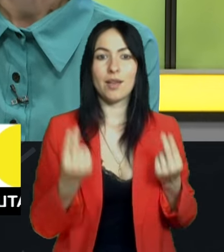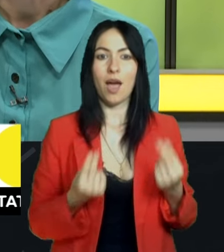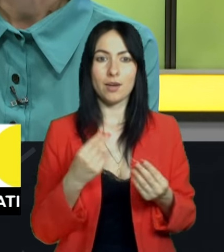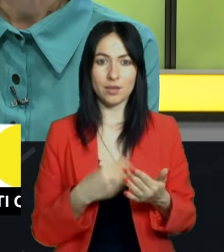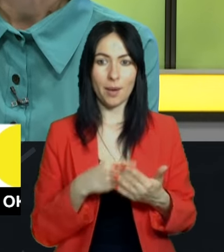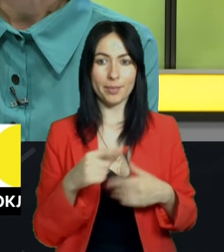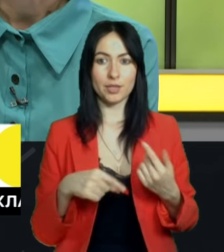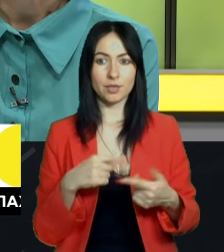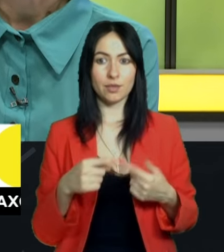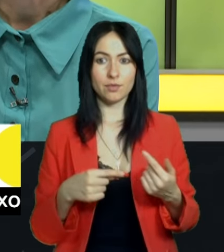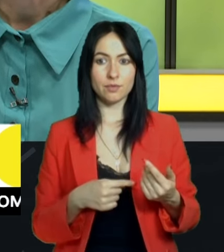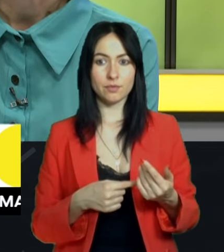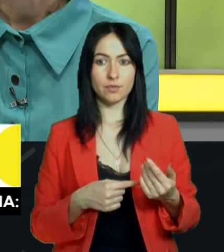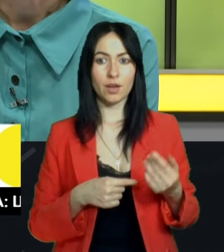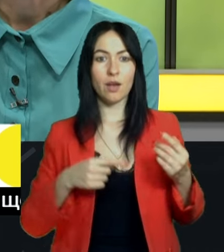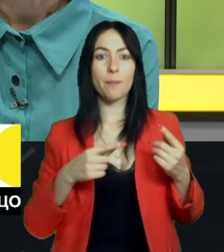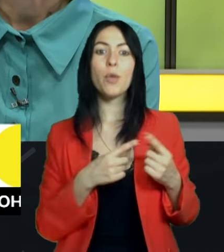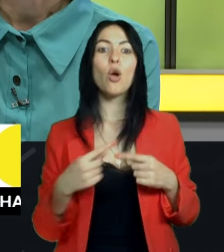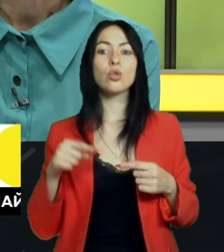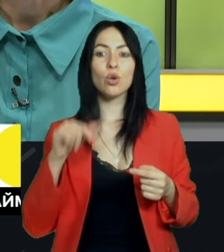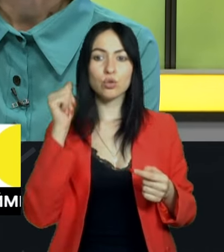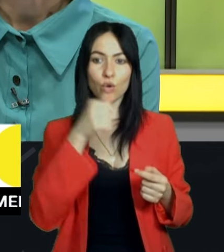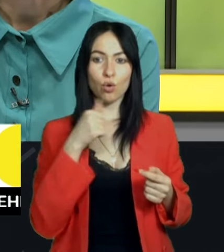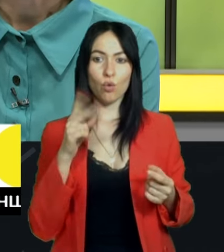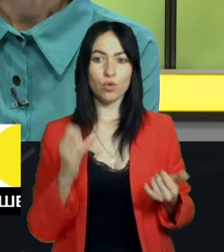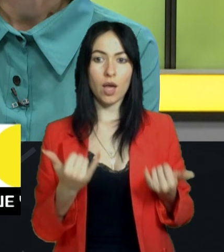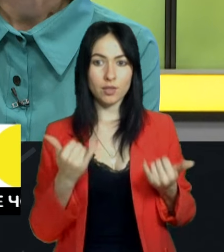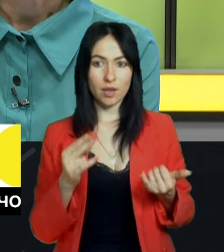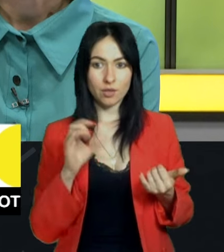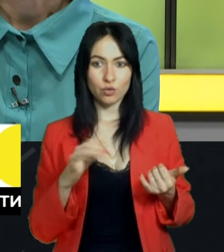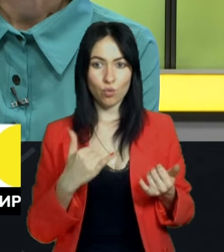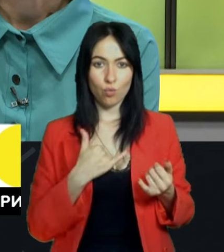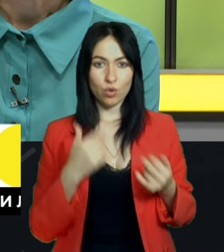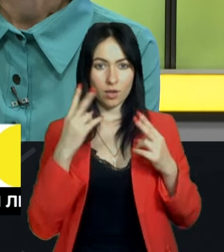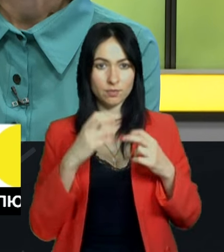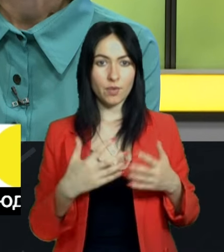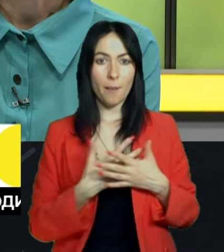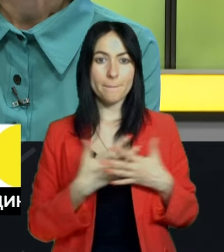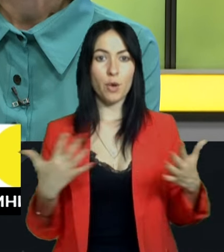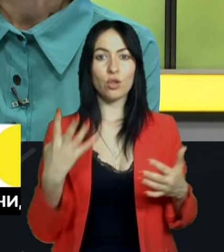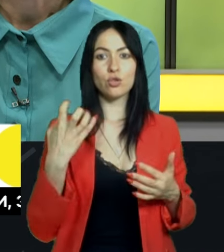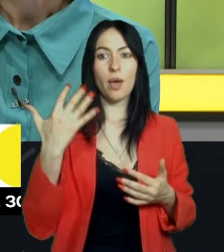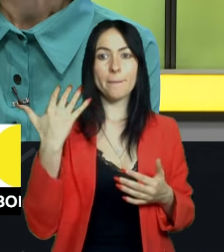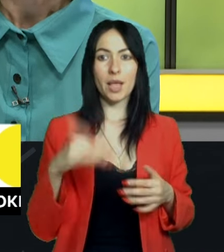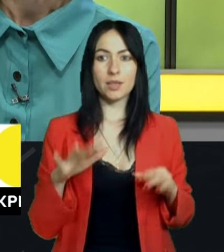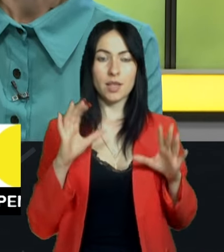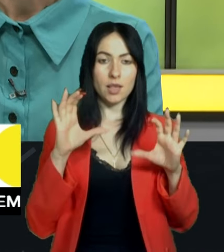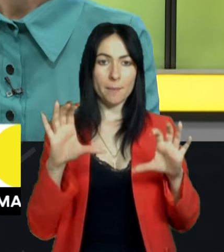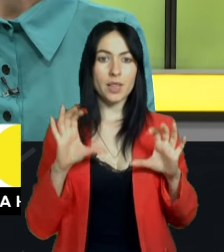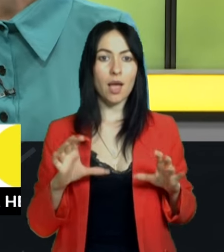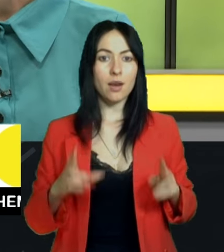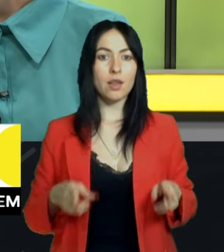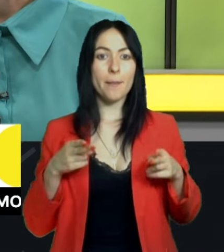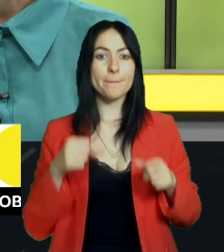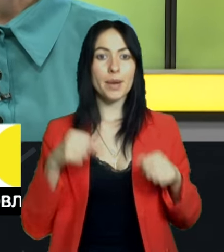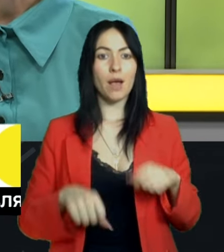Поточного року на даний час у нас розслідується понад 450 кримінальних правопорушень, за даними